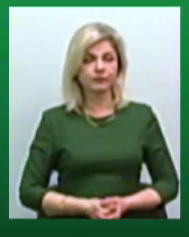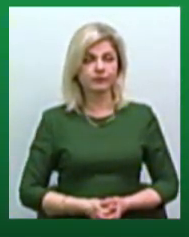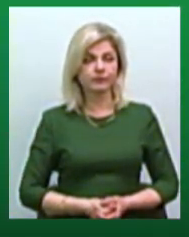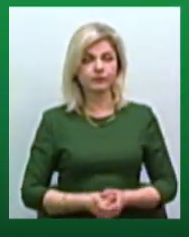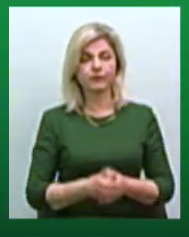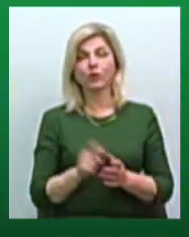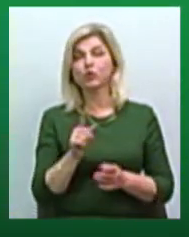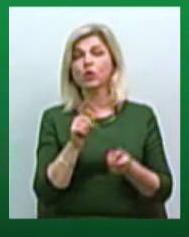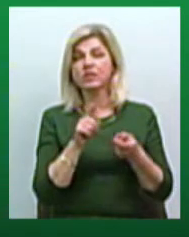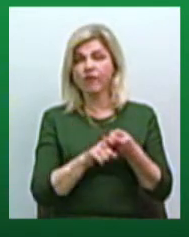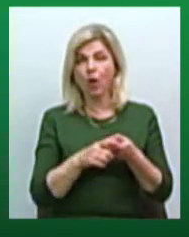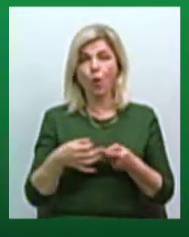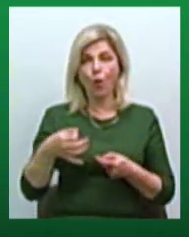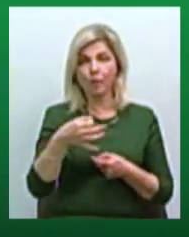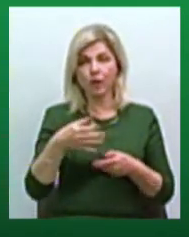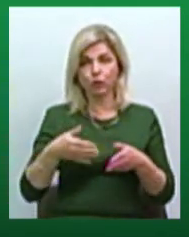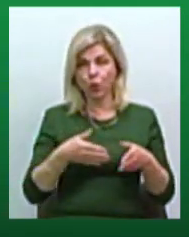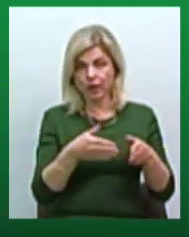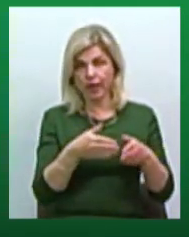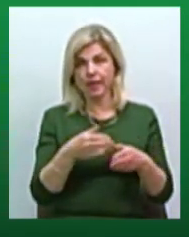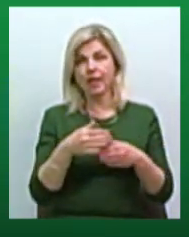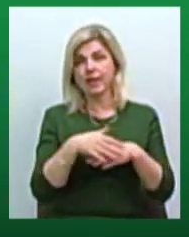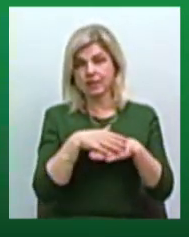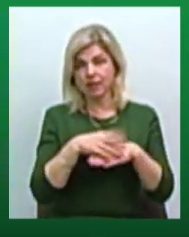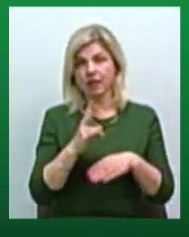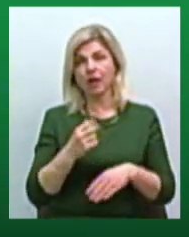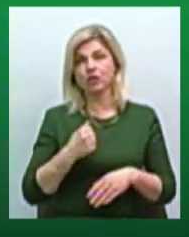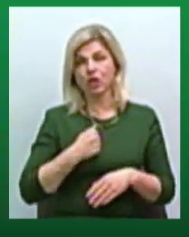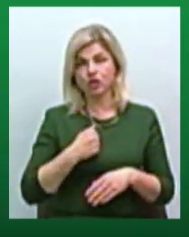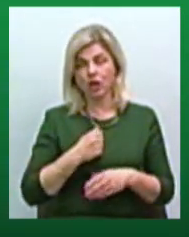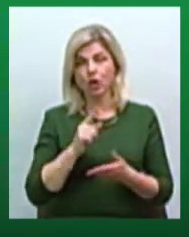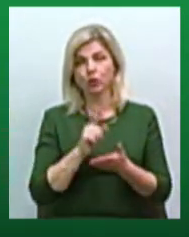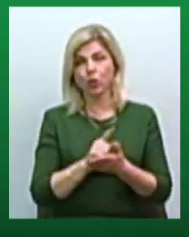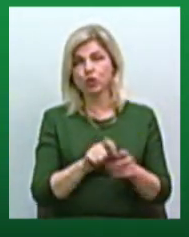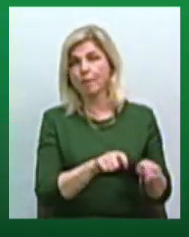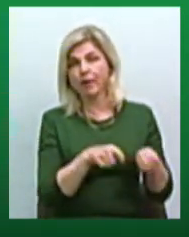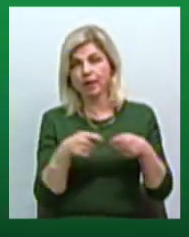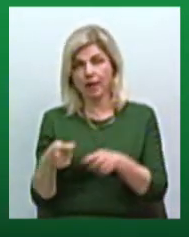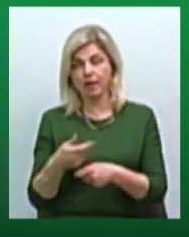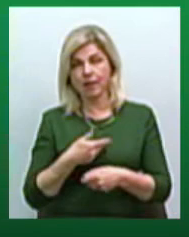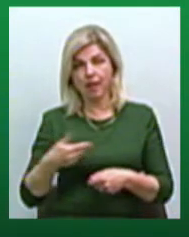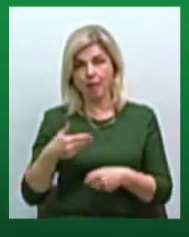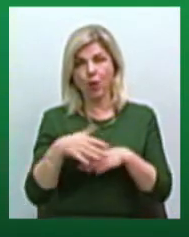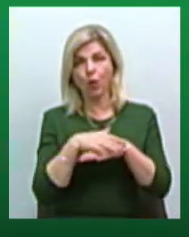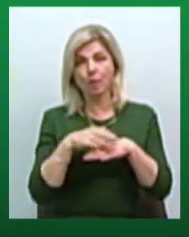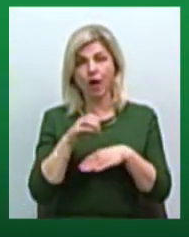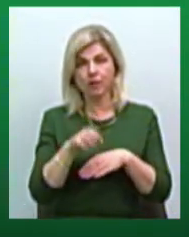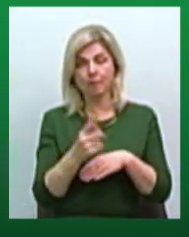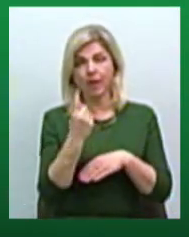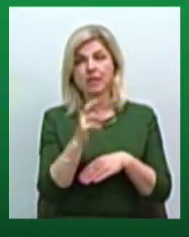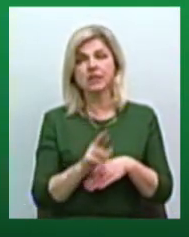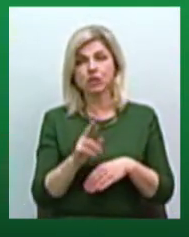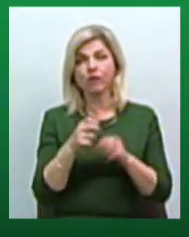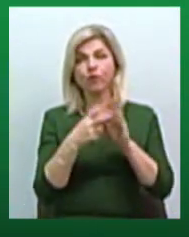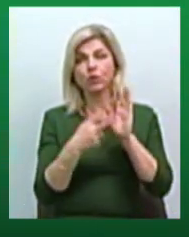Що стосується обласних доріг між селами, на жаль, повинні були передати їх нам громадам 1 січня 2018 року, але